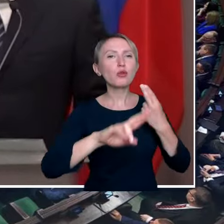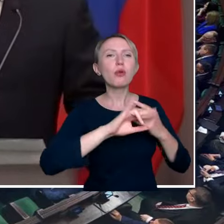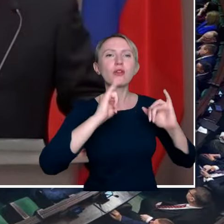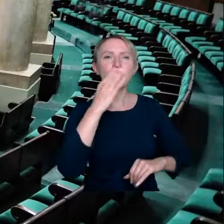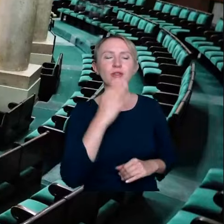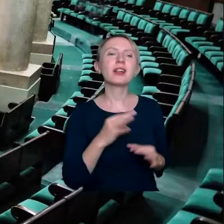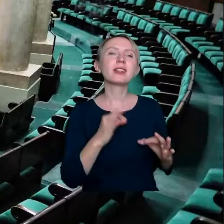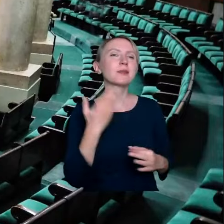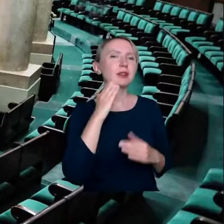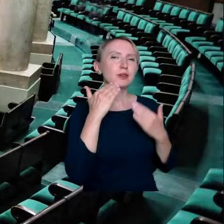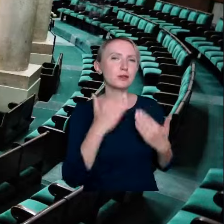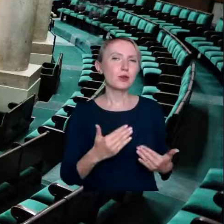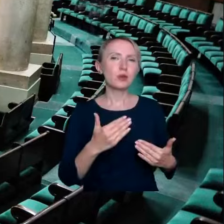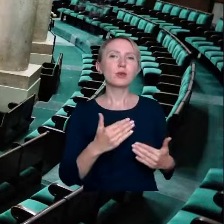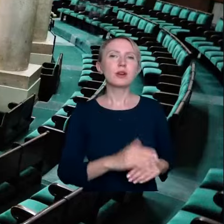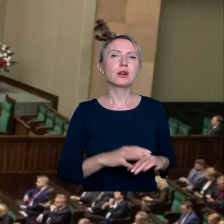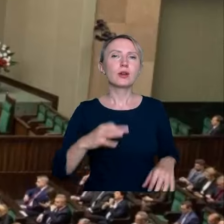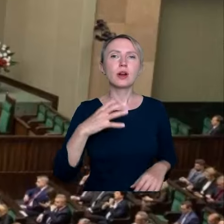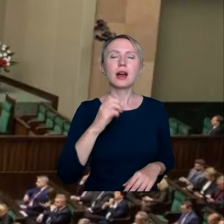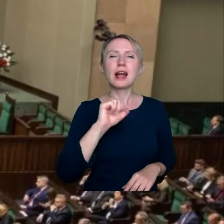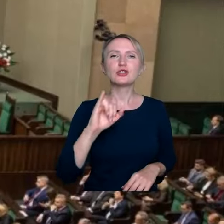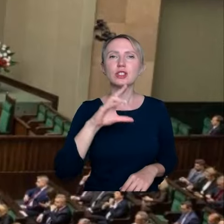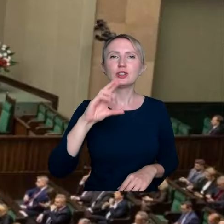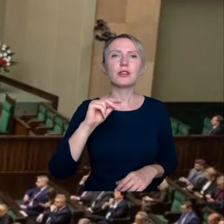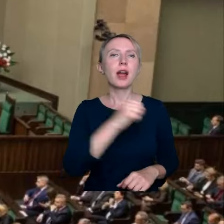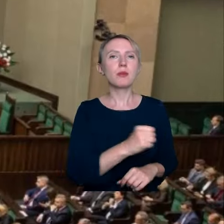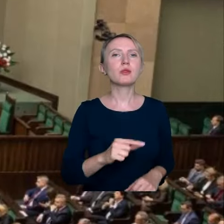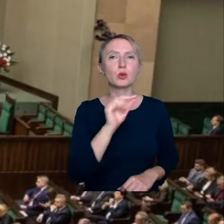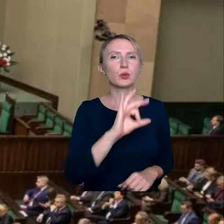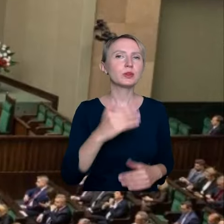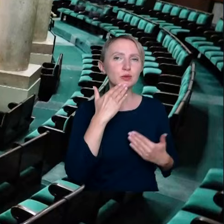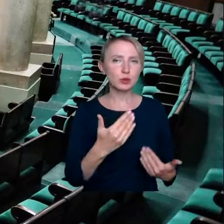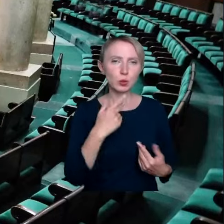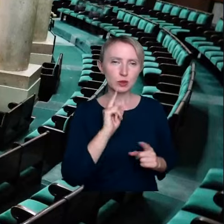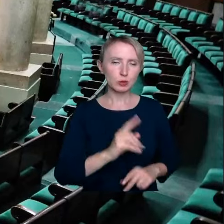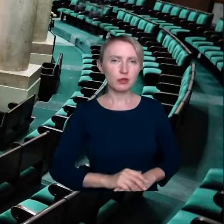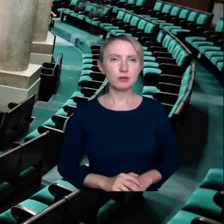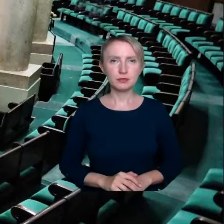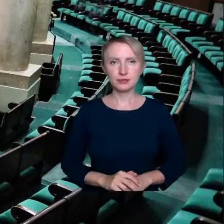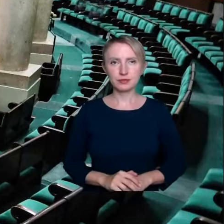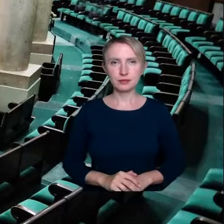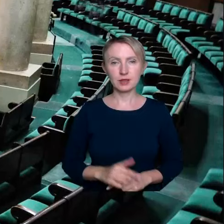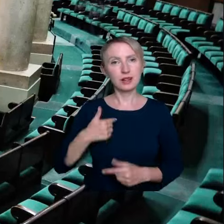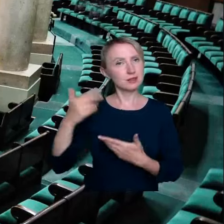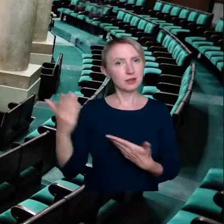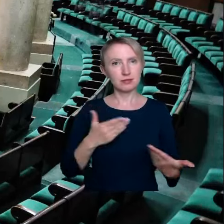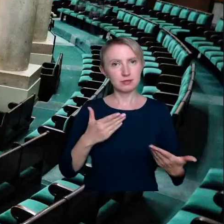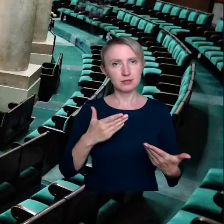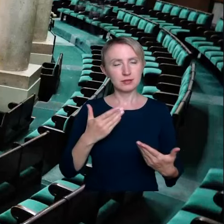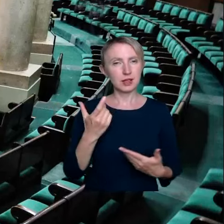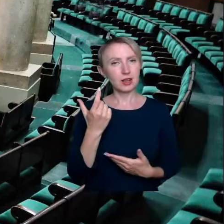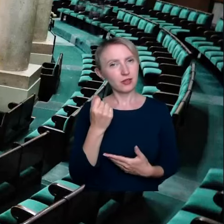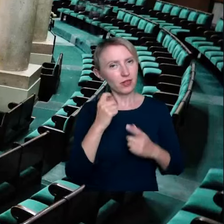tymczasem bardzo dziękuję. Moim państwa gościem był Andrzej Śliwka, poseł Prawa i Sprawiedliwości. Bardzo dziękuję za rozmowę. A ja zapraszam na moment